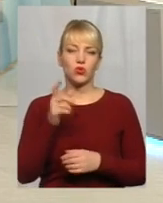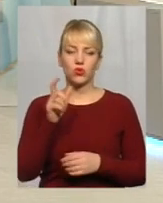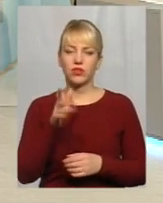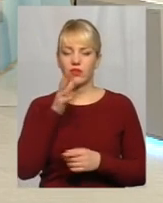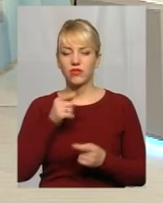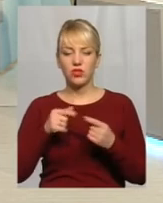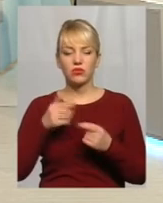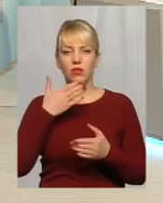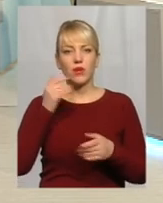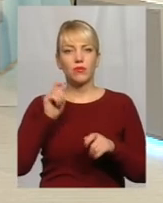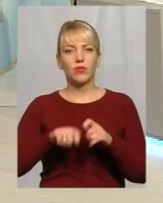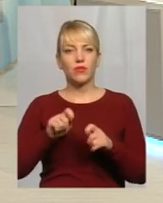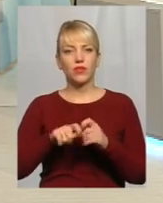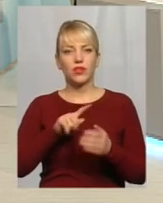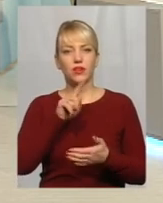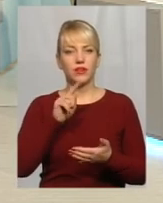не перевірила?